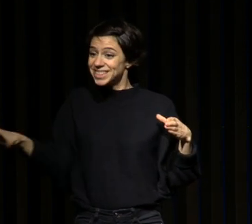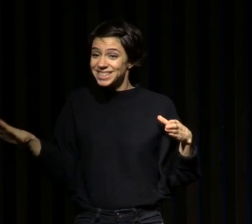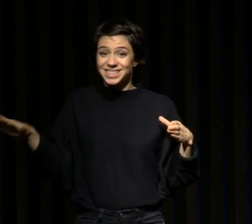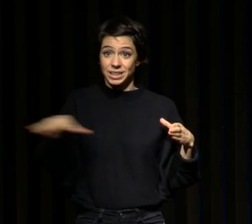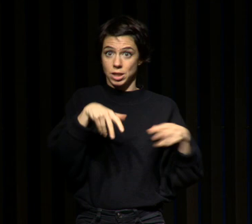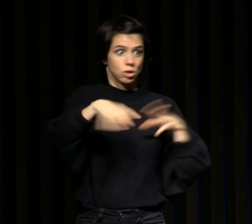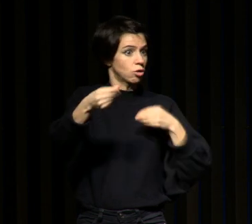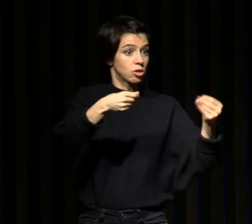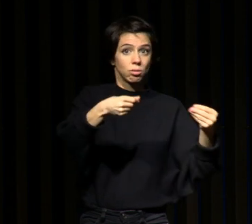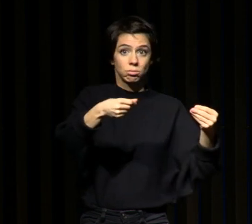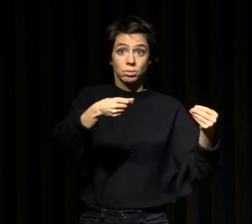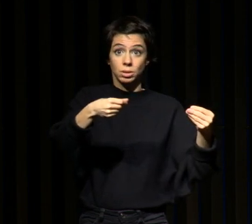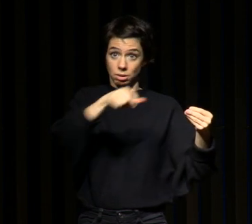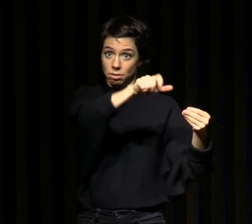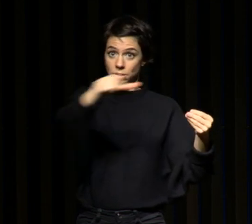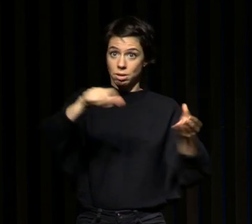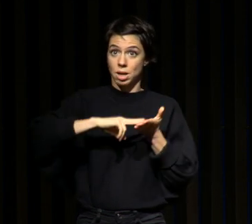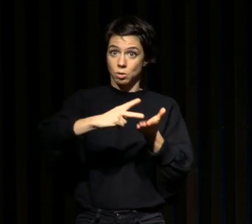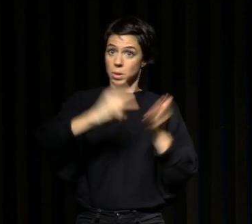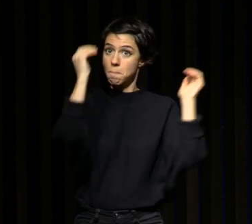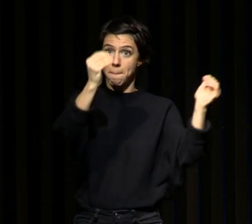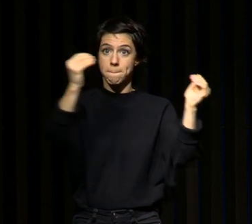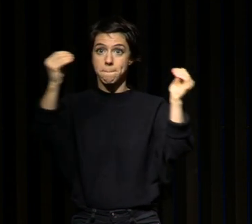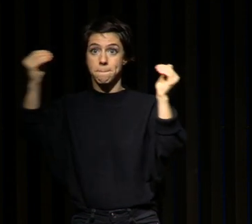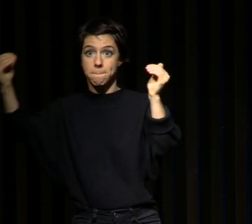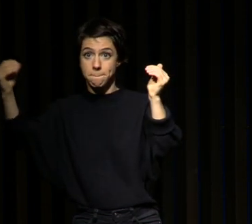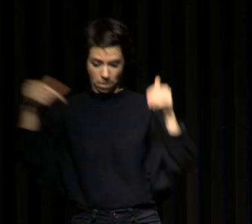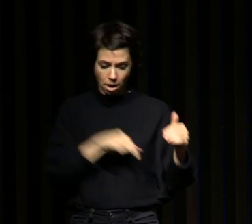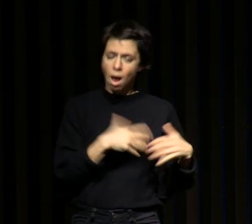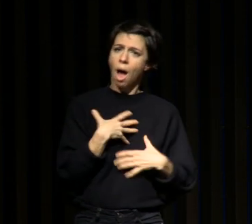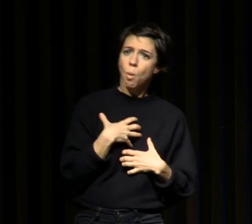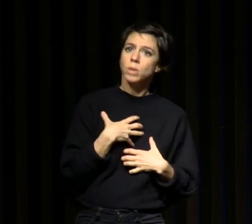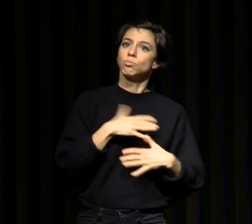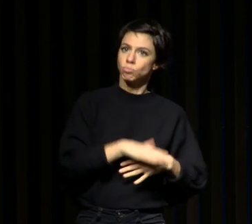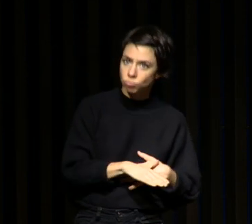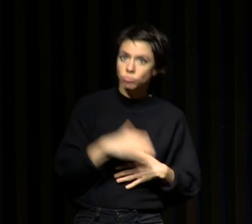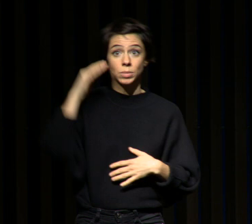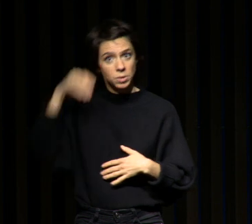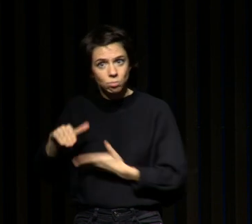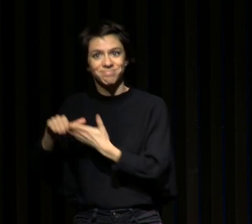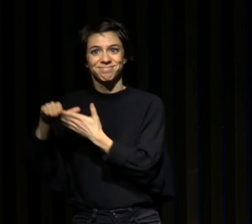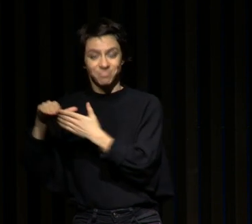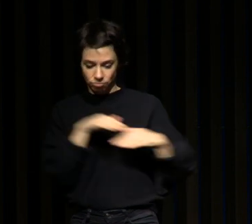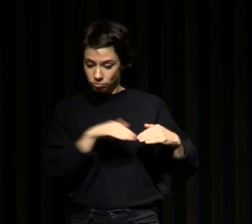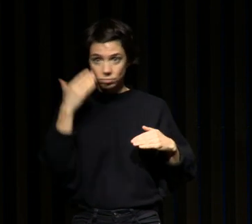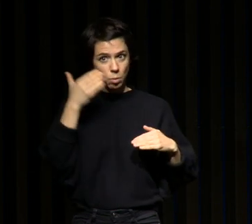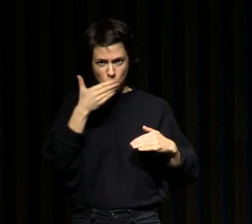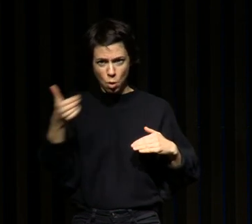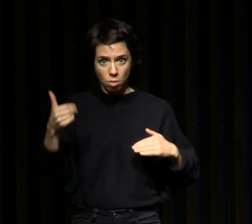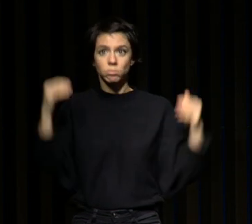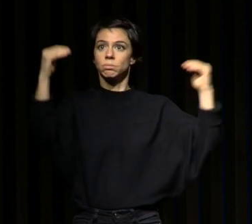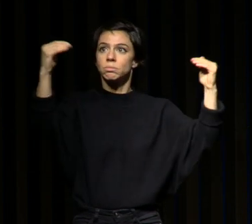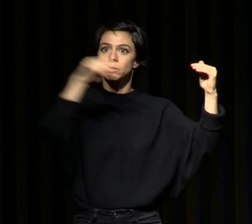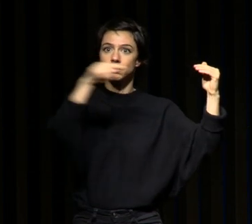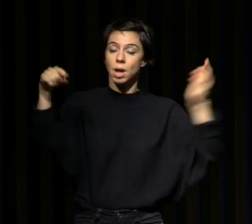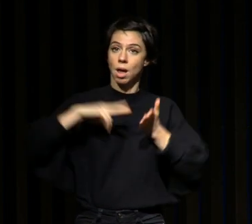alors que le moral des Français est remonté les plaintes de sommeil sont restées persistantes donc ça veut dire qu'on est vraiment sur un schéma